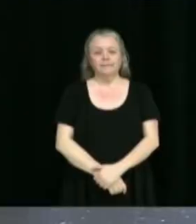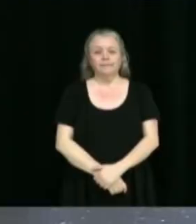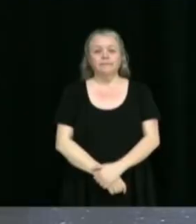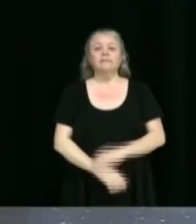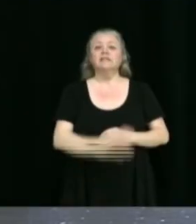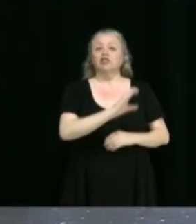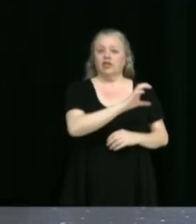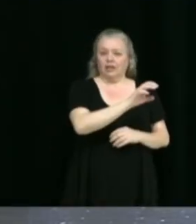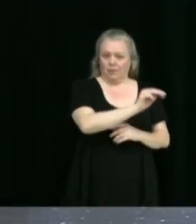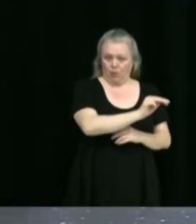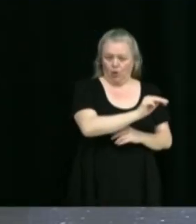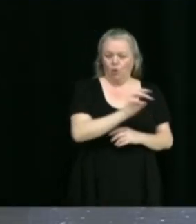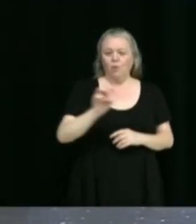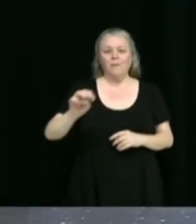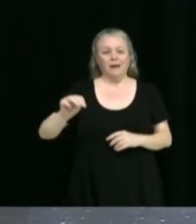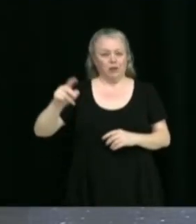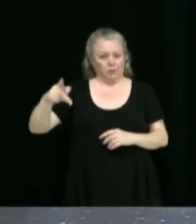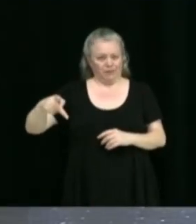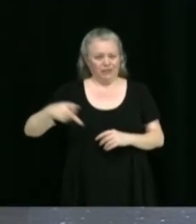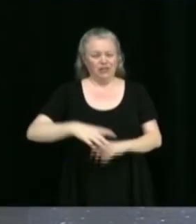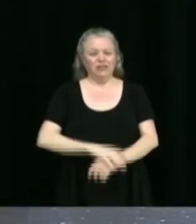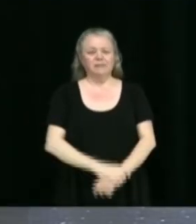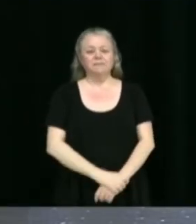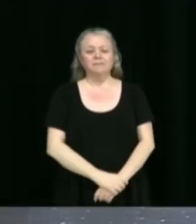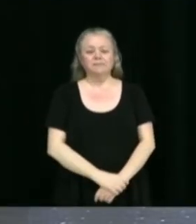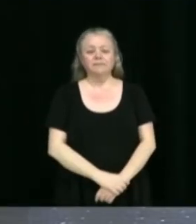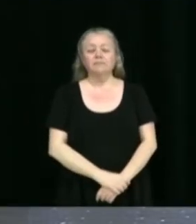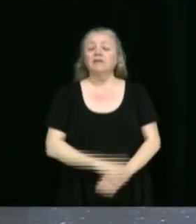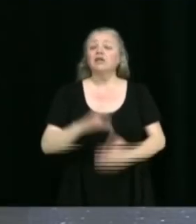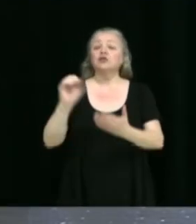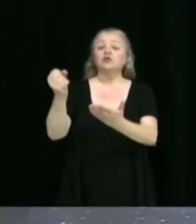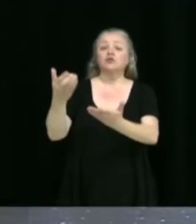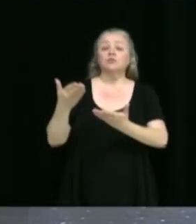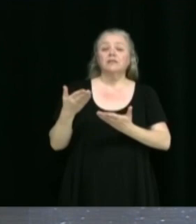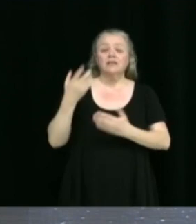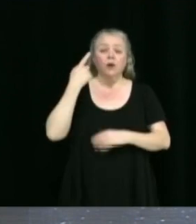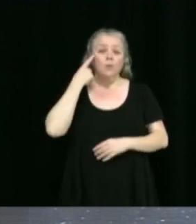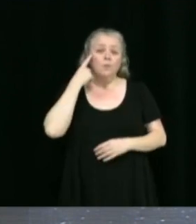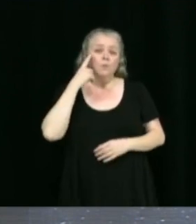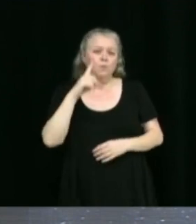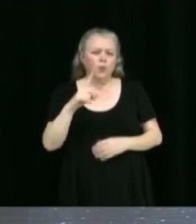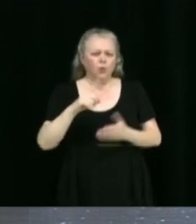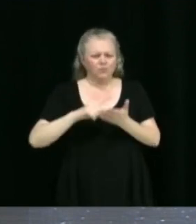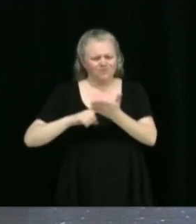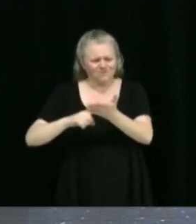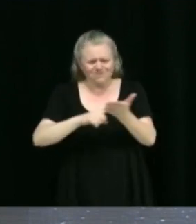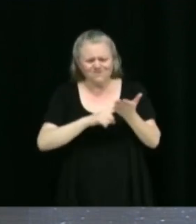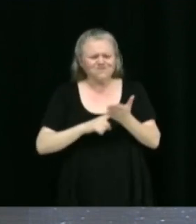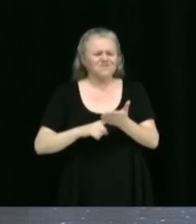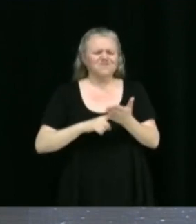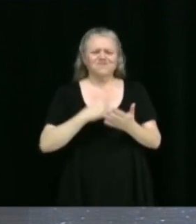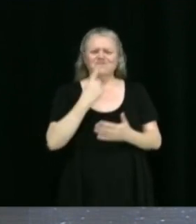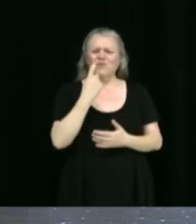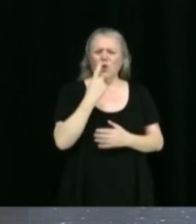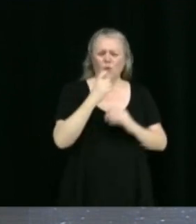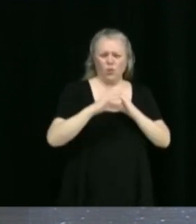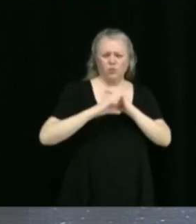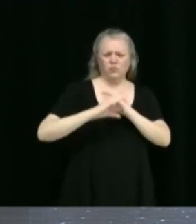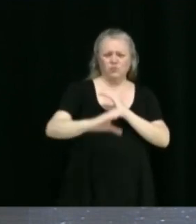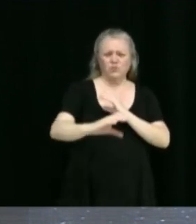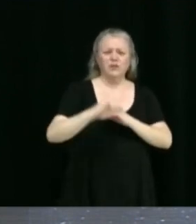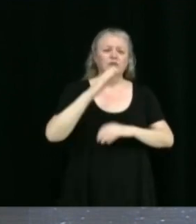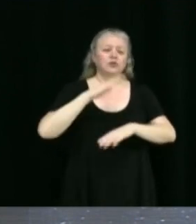Chantal Moreau, Michael Provencher. Soumission reçue en vue des travaux de réhabilitation d'aqueducs sur diverses rues pour l'année